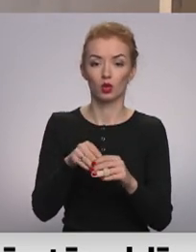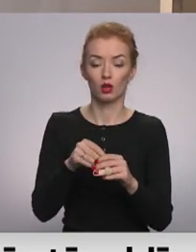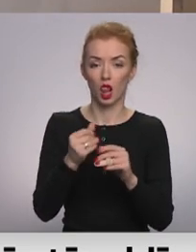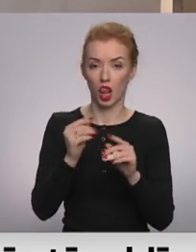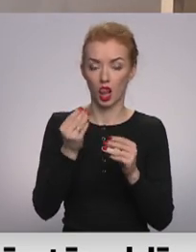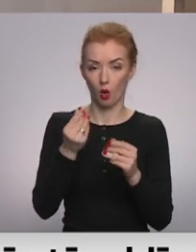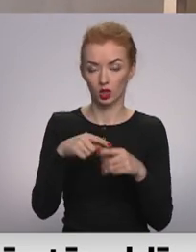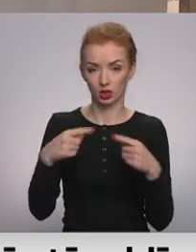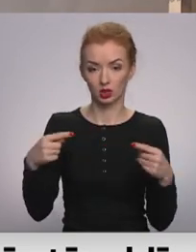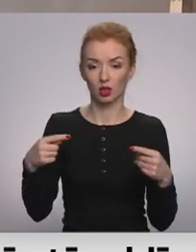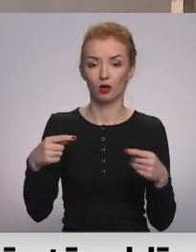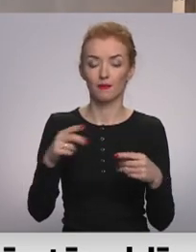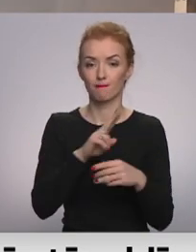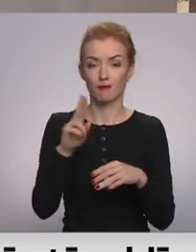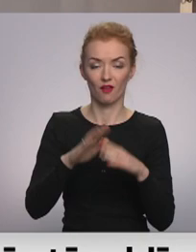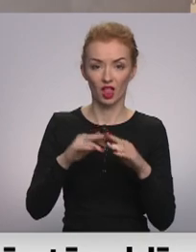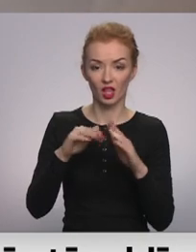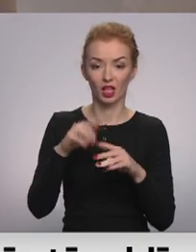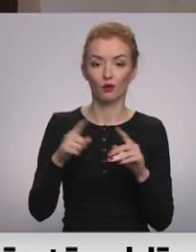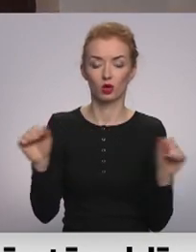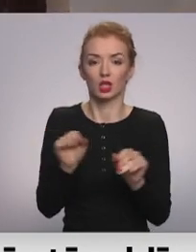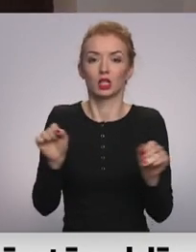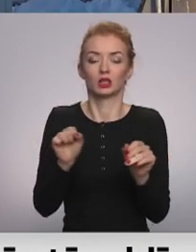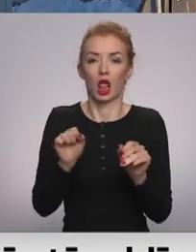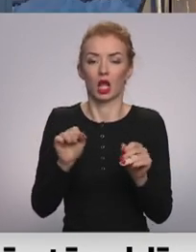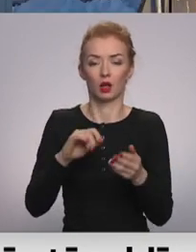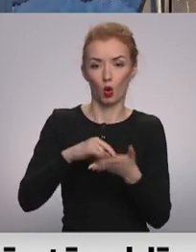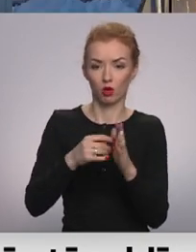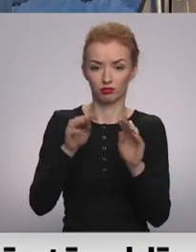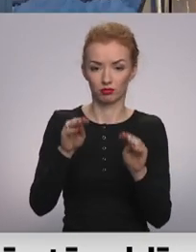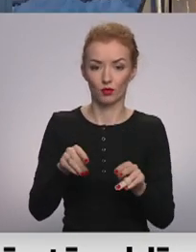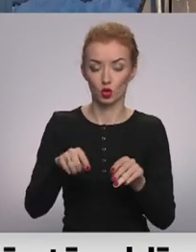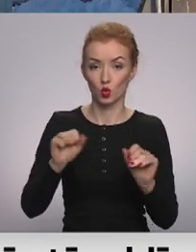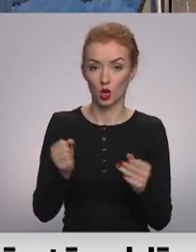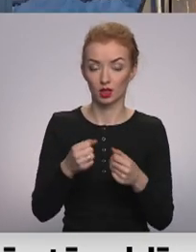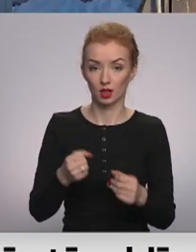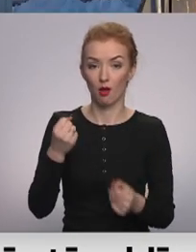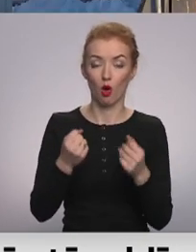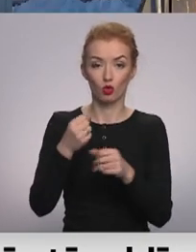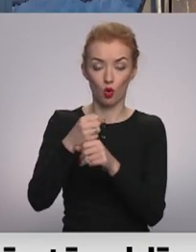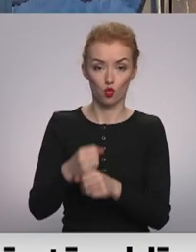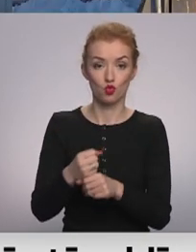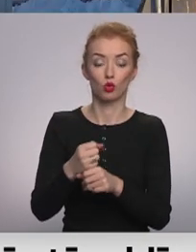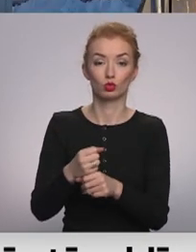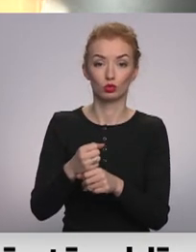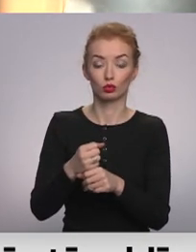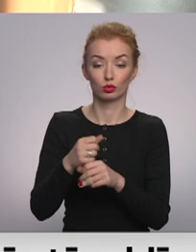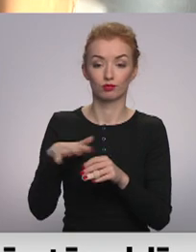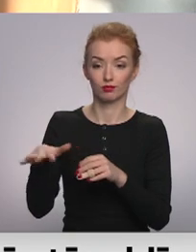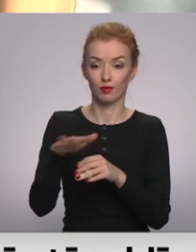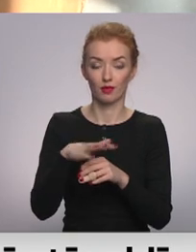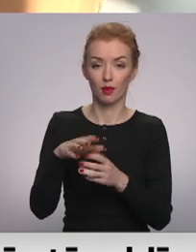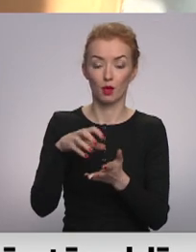nekvalitatīvi un sasteigt izstrādātā projektā. Šoziem autostu moduļu mājā preilēniešiem gan